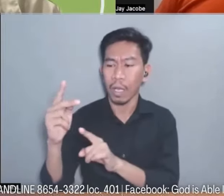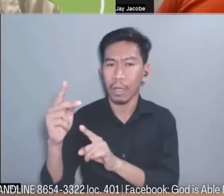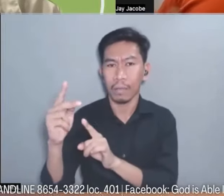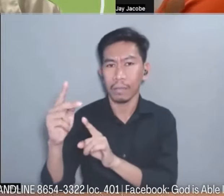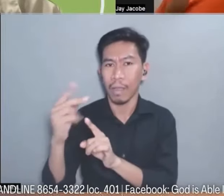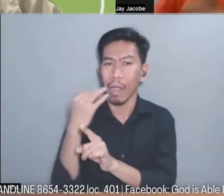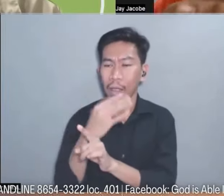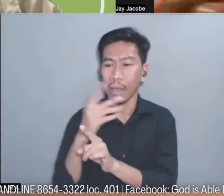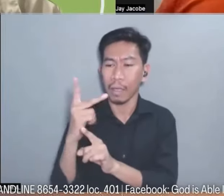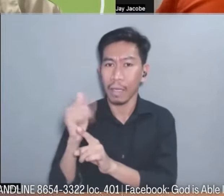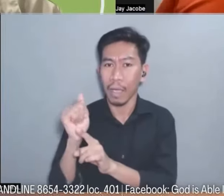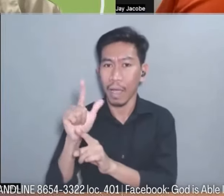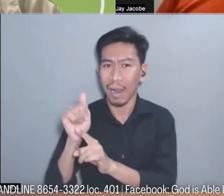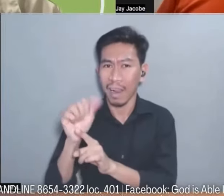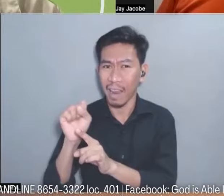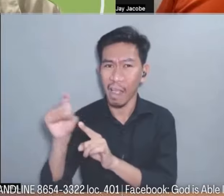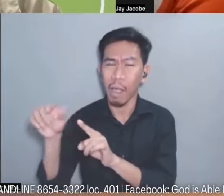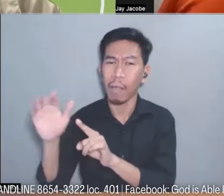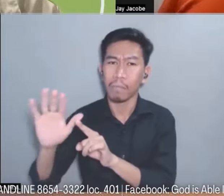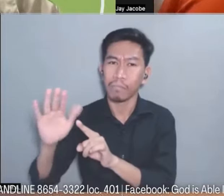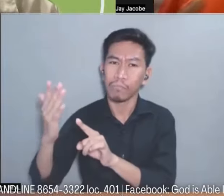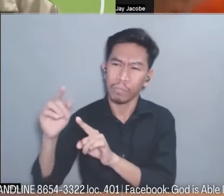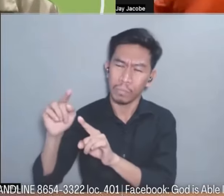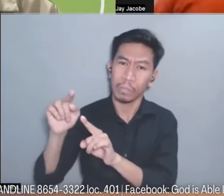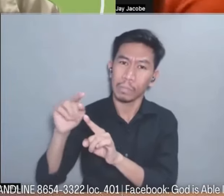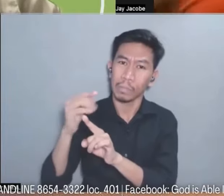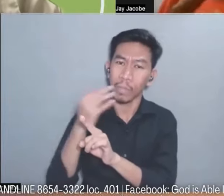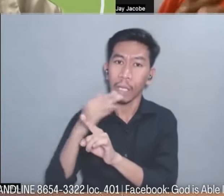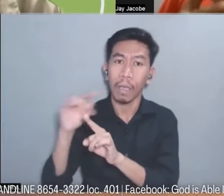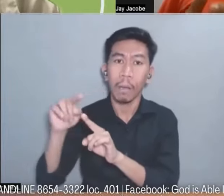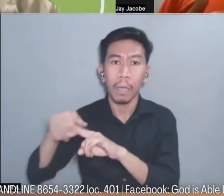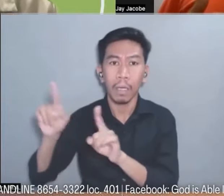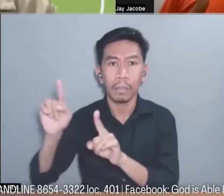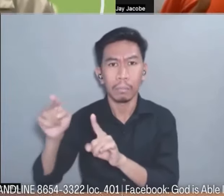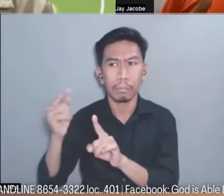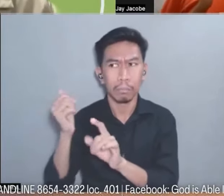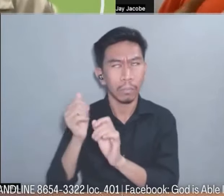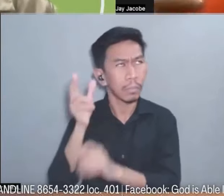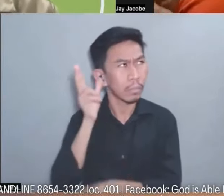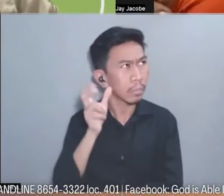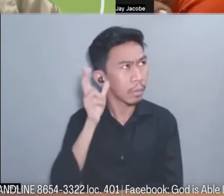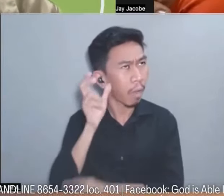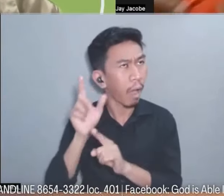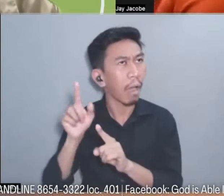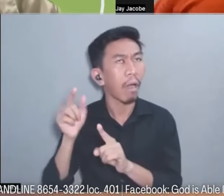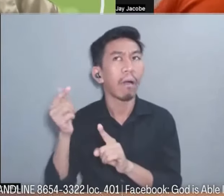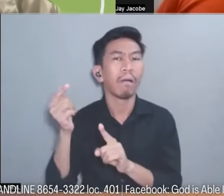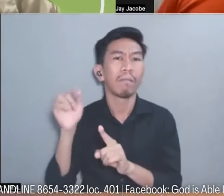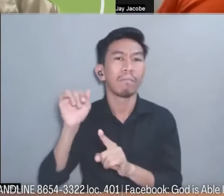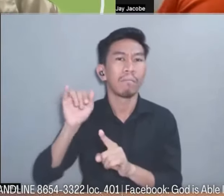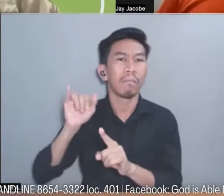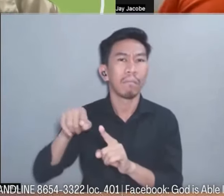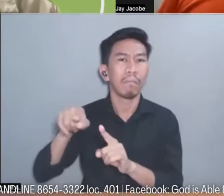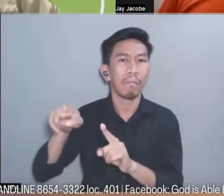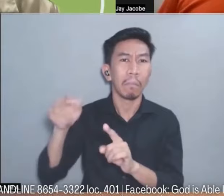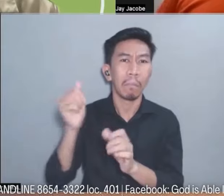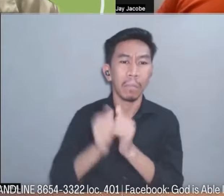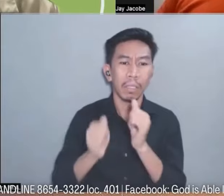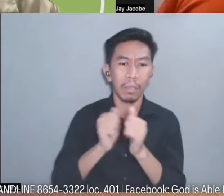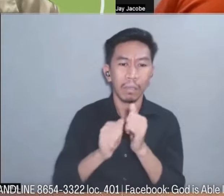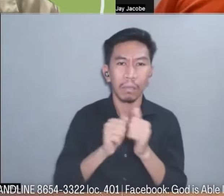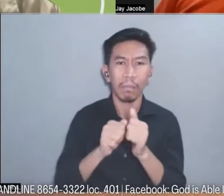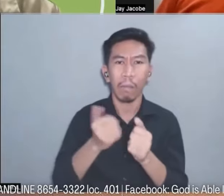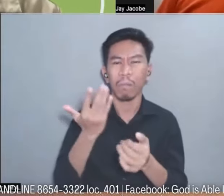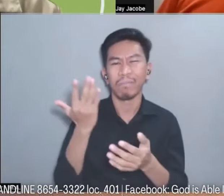po noon ibig sabihin tama na tapos na ibig sabihin ang isip ko ay ay talagang tinapos na nila ang treatment sa akin